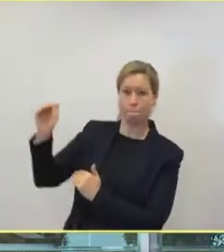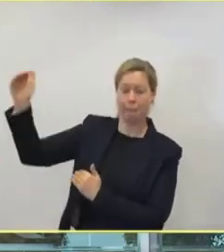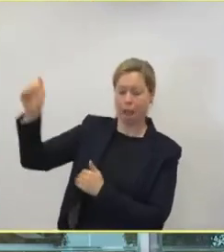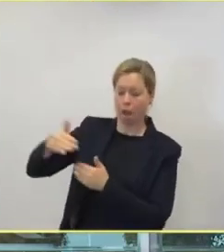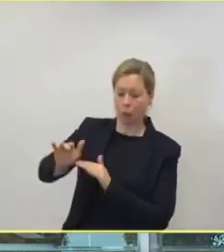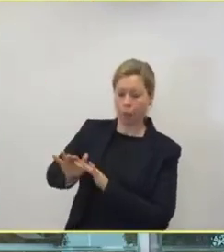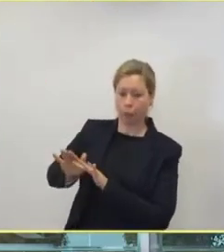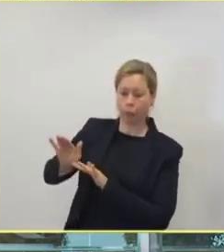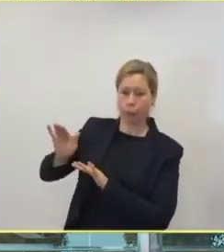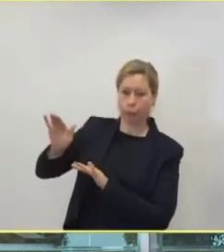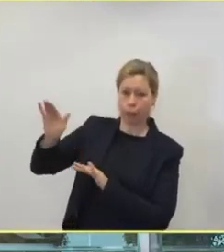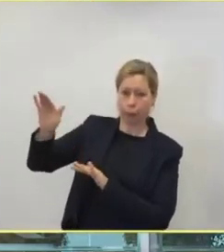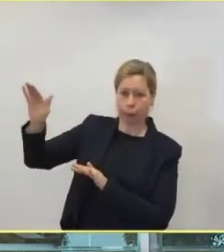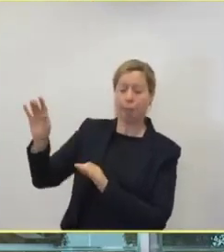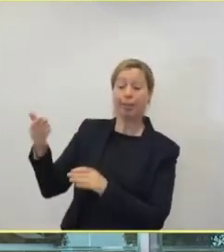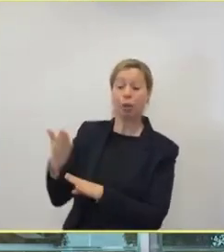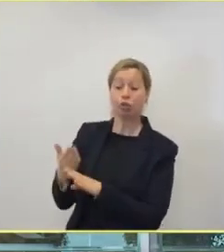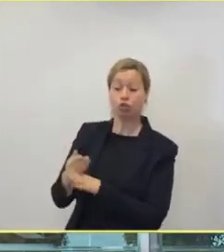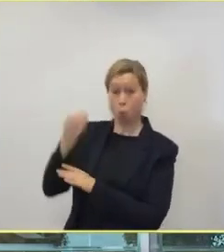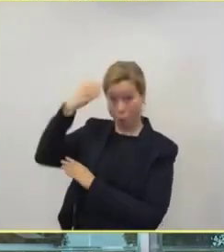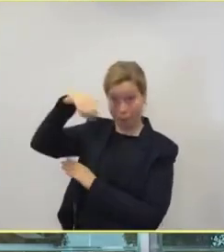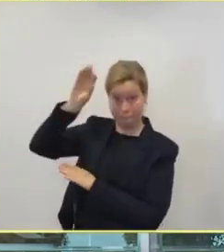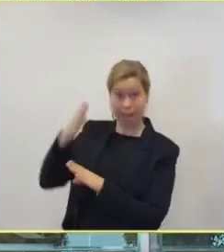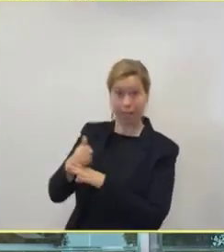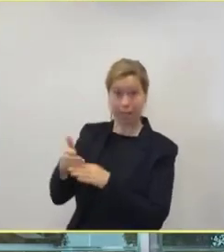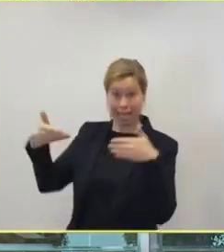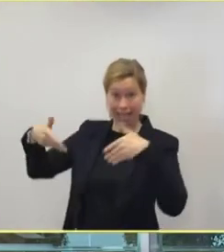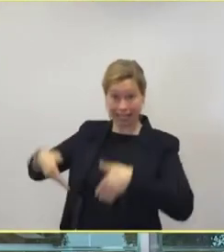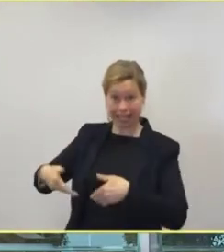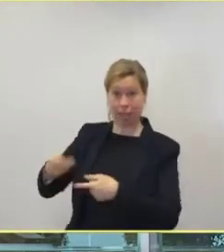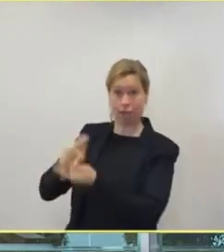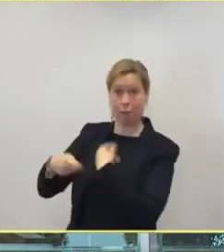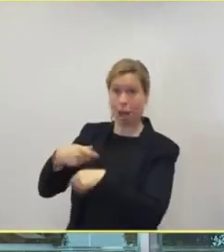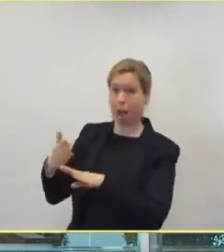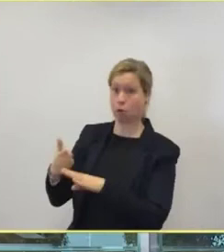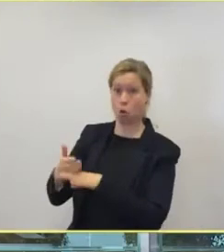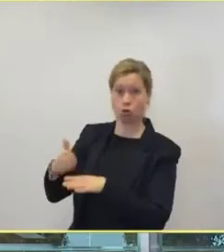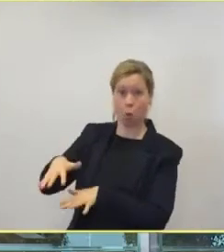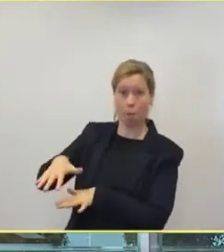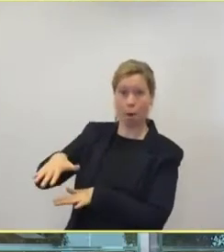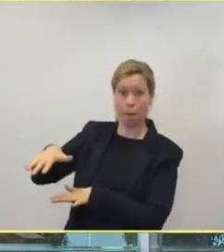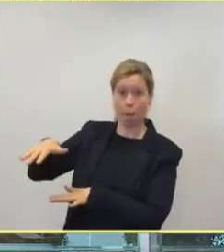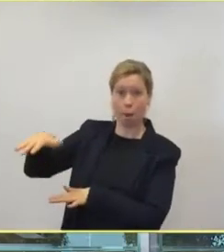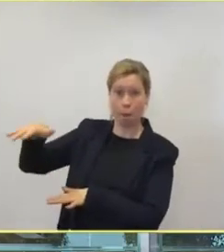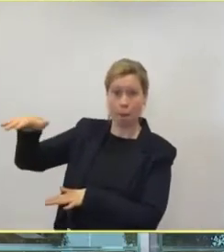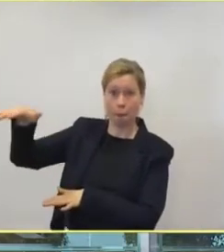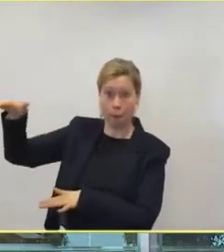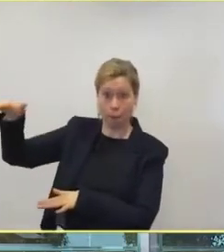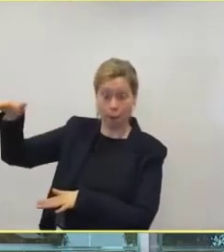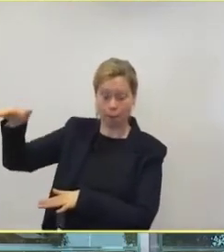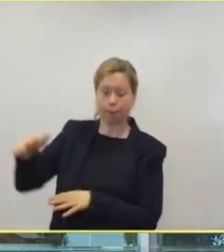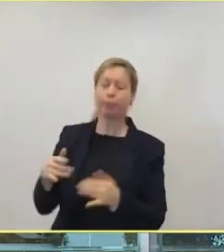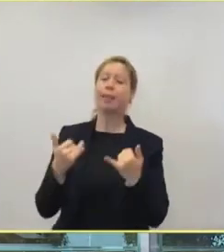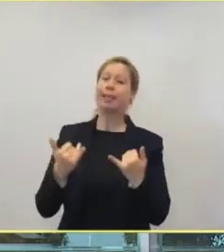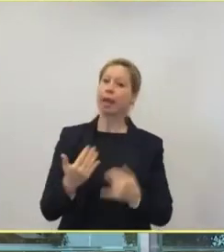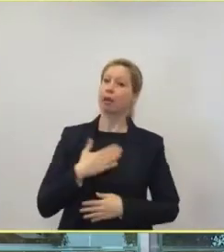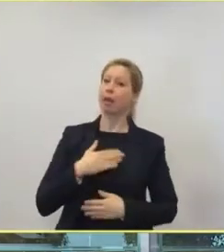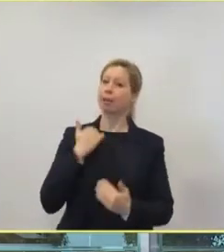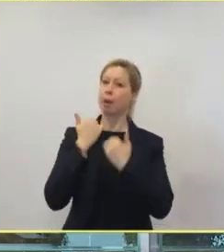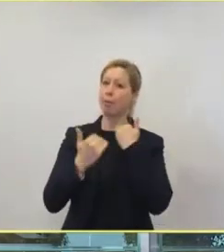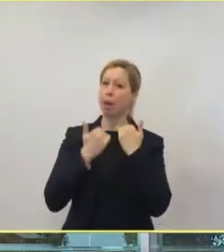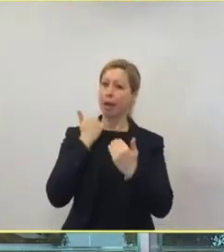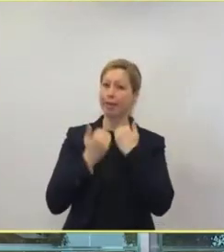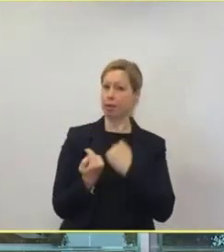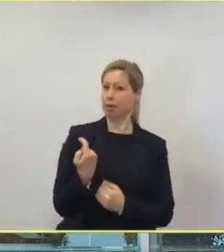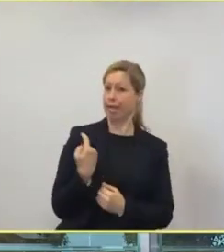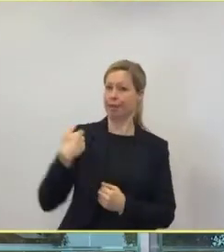dass Intensivbelegung in Berlin schon kräftig angezogen hat. Ich berichte kurz zur Charité von gestern. Wir